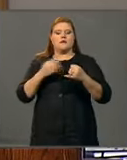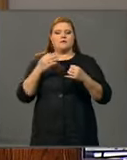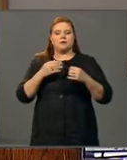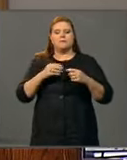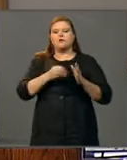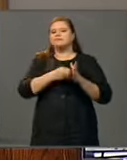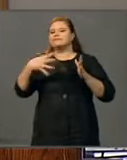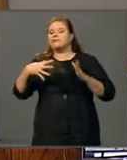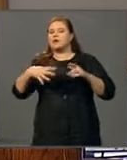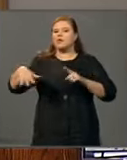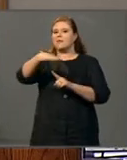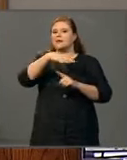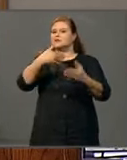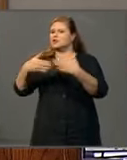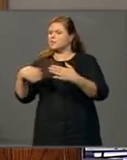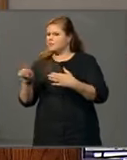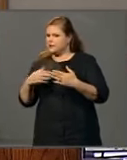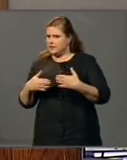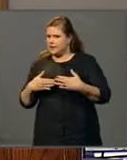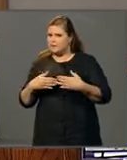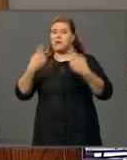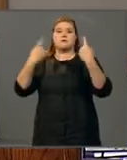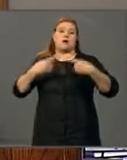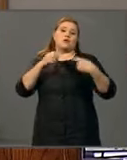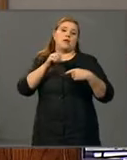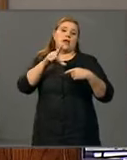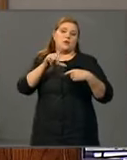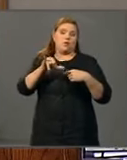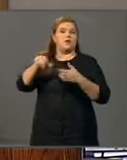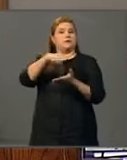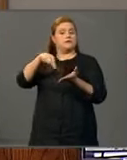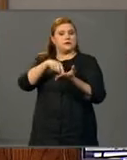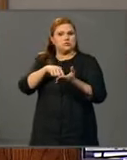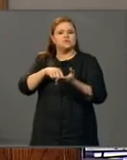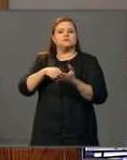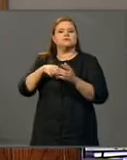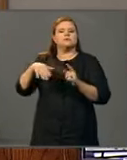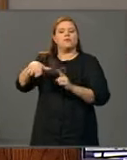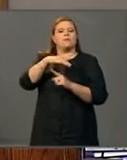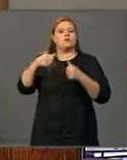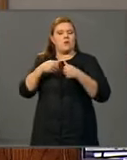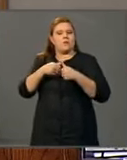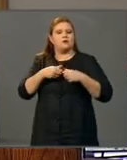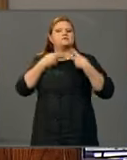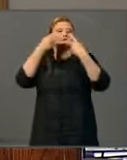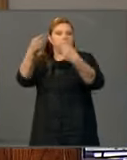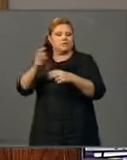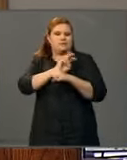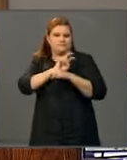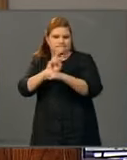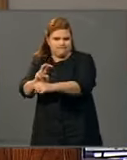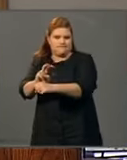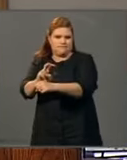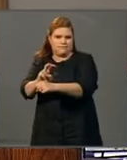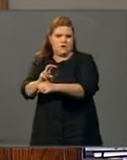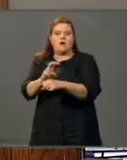ympäristötoimet ovat seuraavat. Kainuun ELY-keskus toimii edelleen laitoksen ympäristöluvan valvontaviranomaisena. Se myös